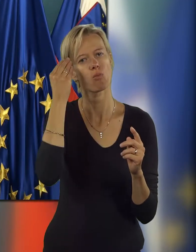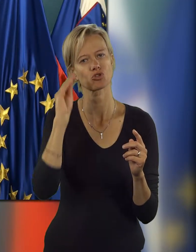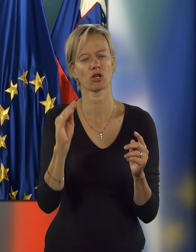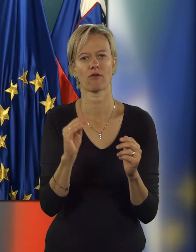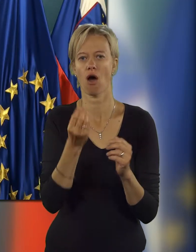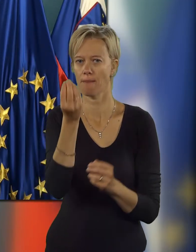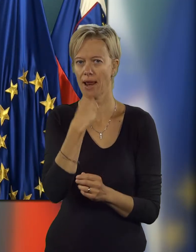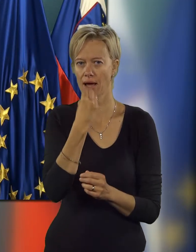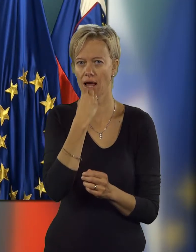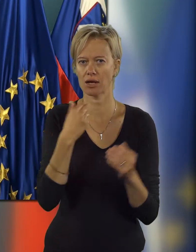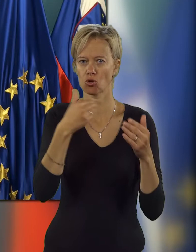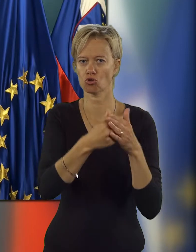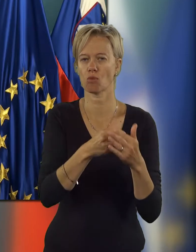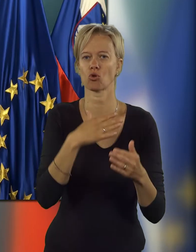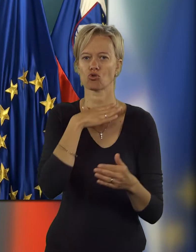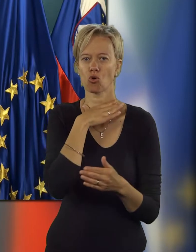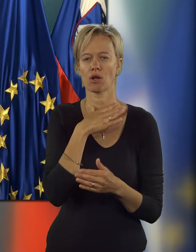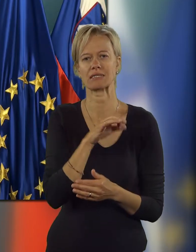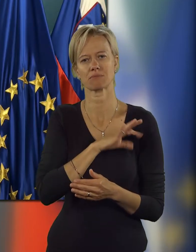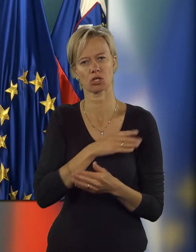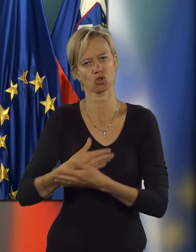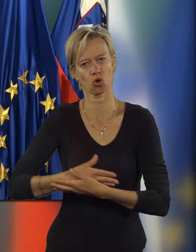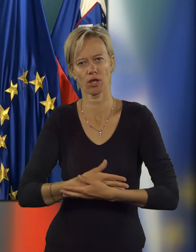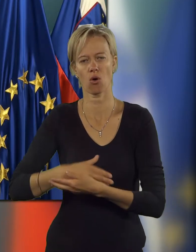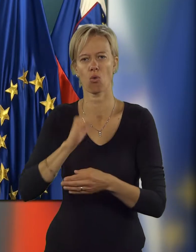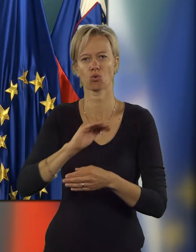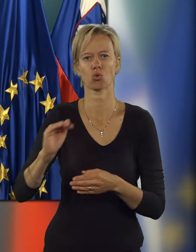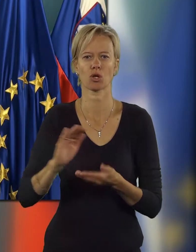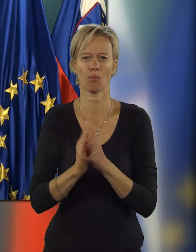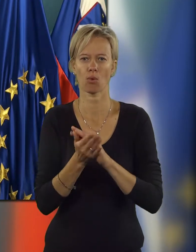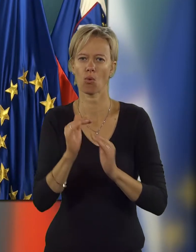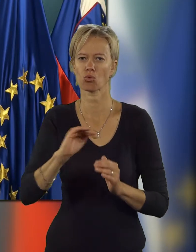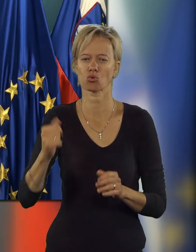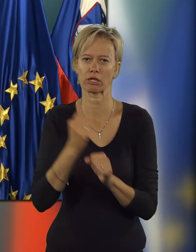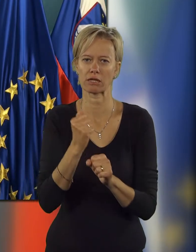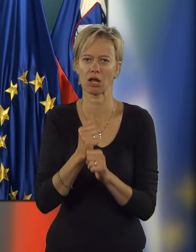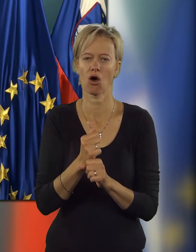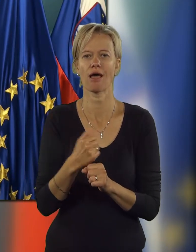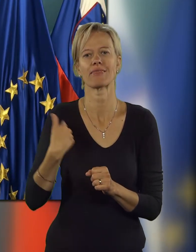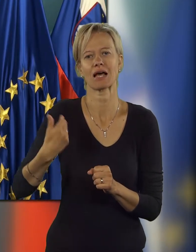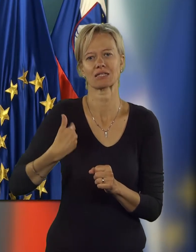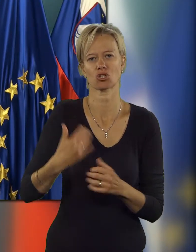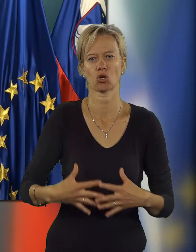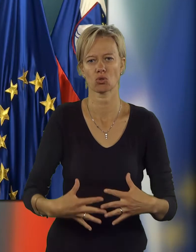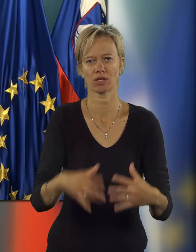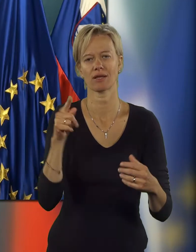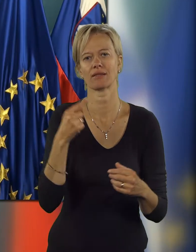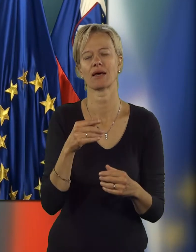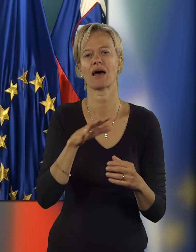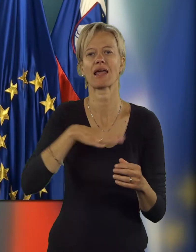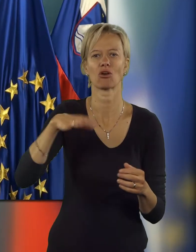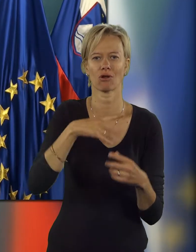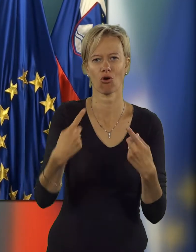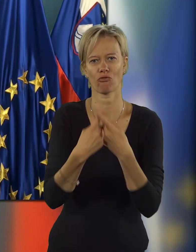predvsem prehrano, dostop do šolanja, smrtnost dojenčkov, otroške poroke, otroško delo, najstniško nosečnost in